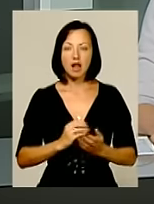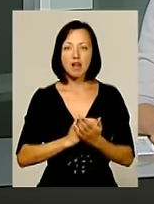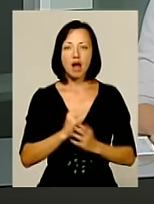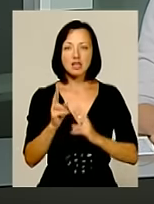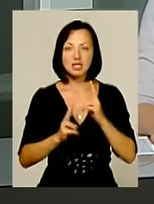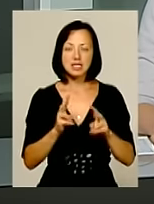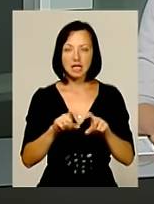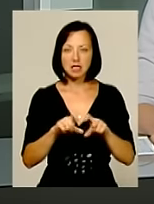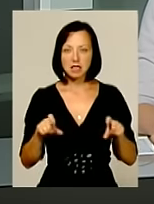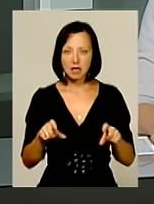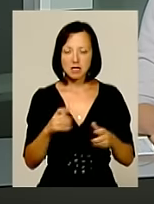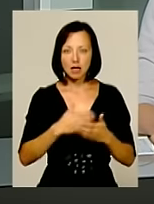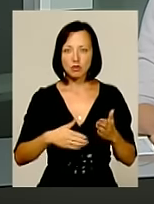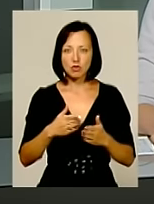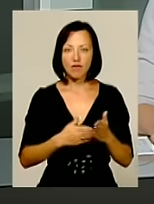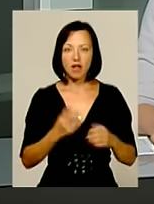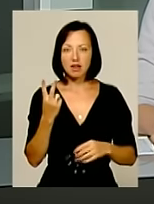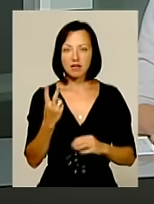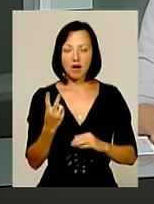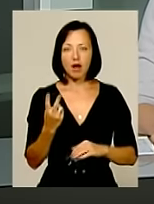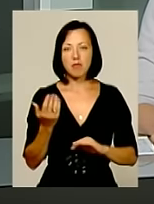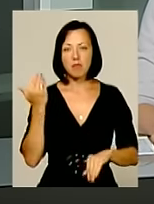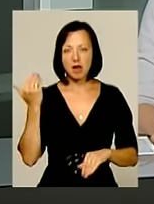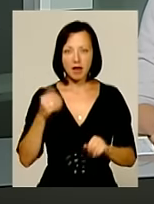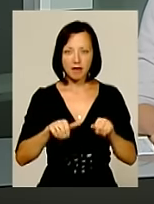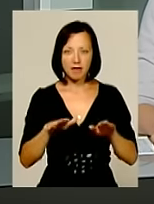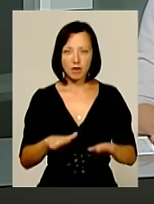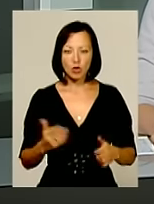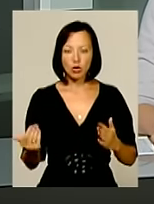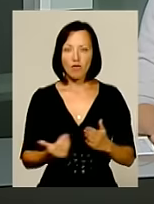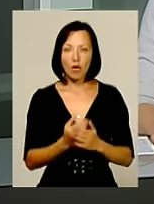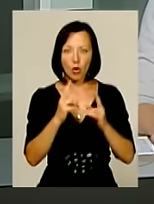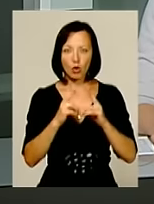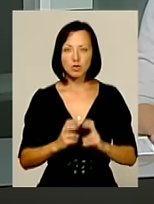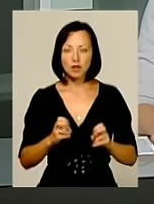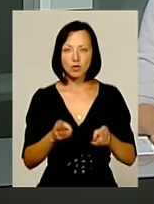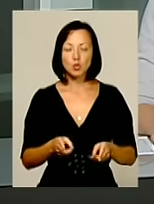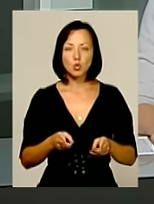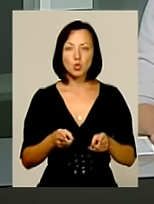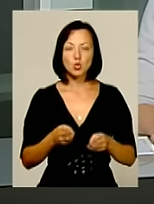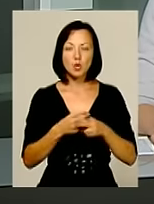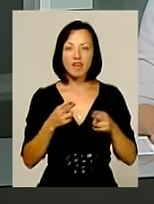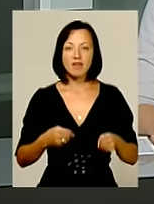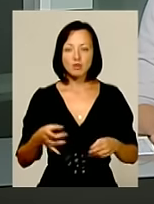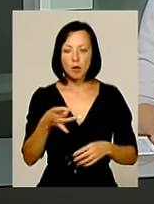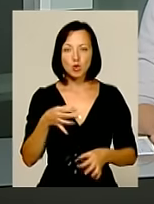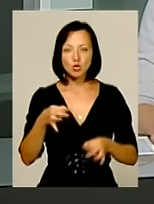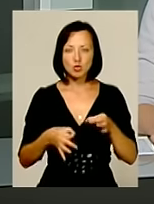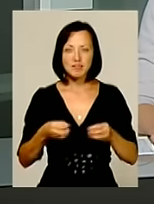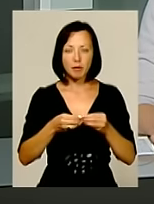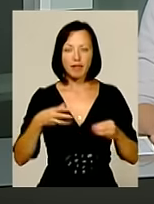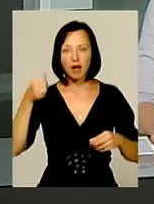інстанція, яка скасувала два попередні вироки. Під час нового розгляду вже в Дунаєвецькому районному суді у 2015